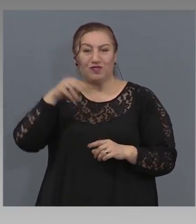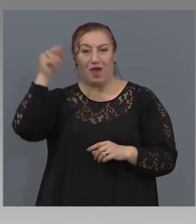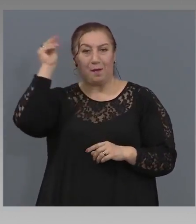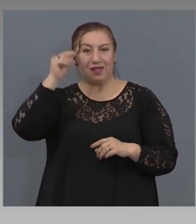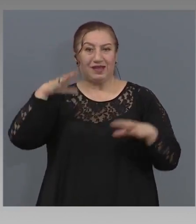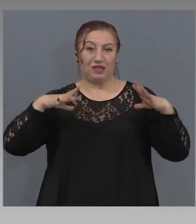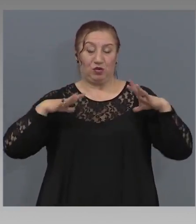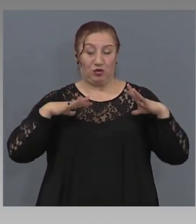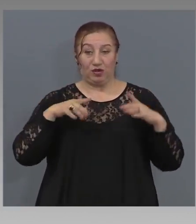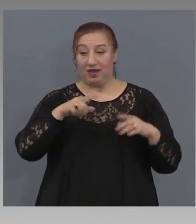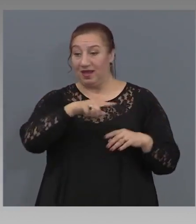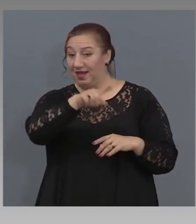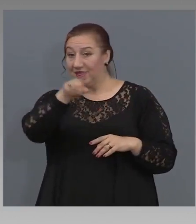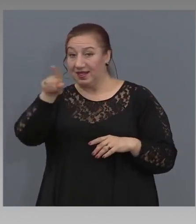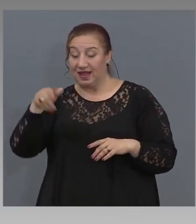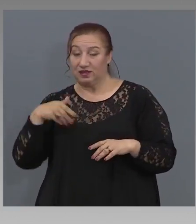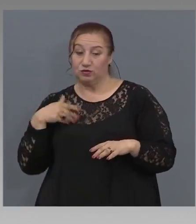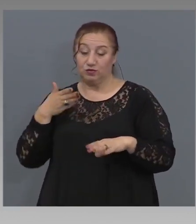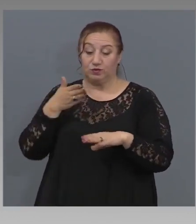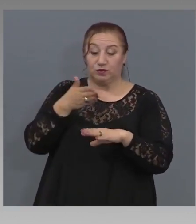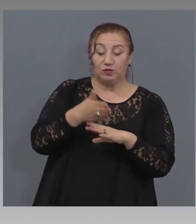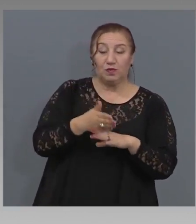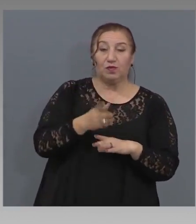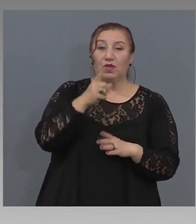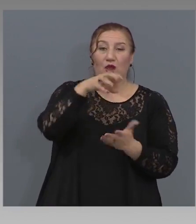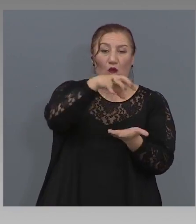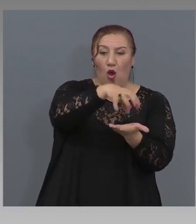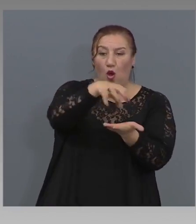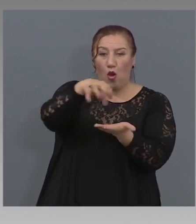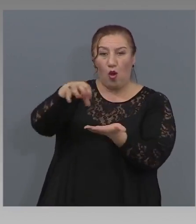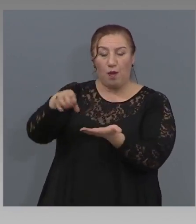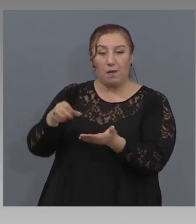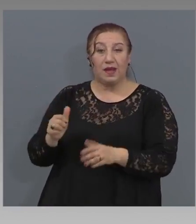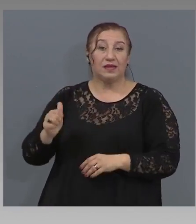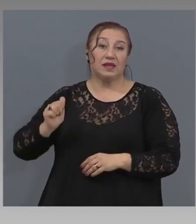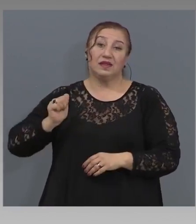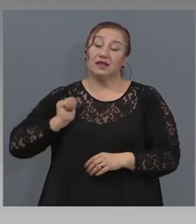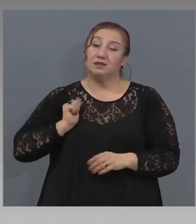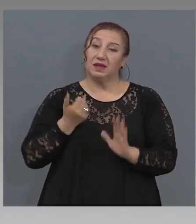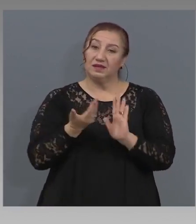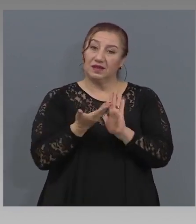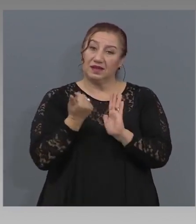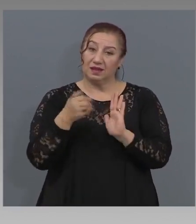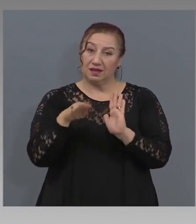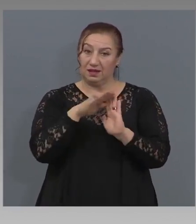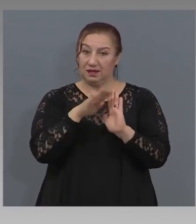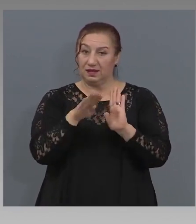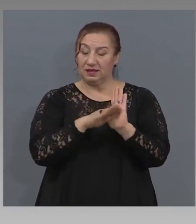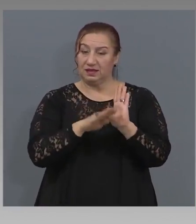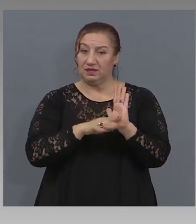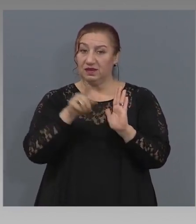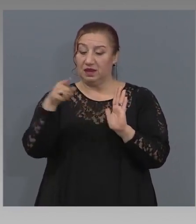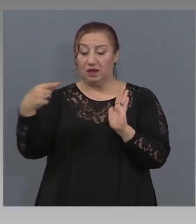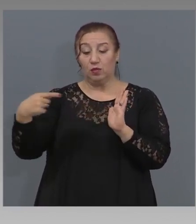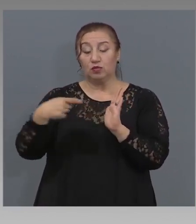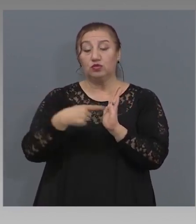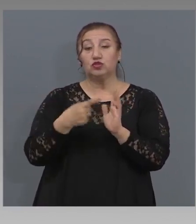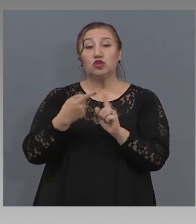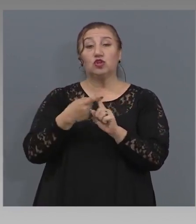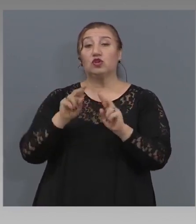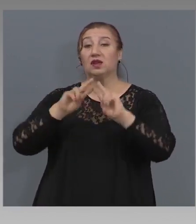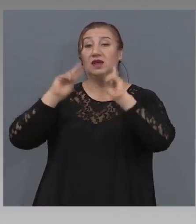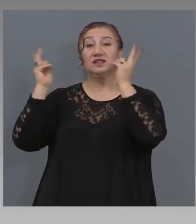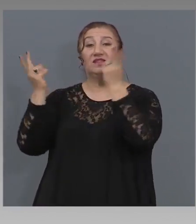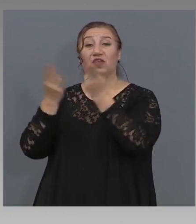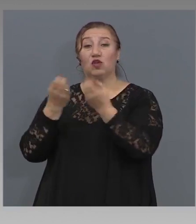тези обекти, които ще ползват, да спазват тези изисквания, които са посочени от Цветовната здравна организация и от